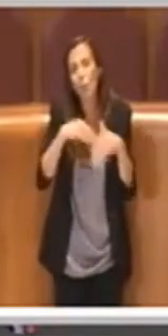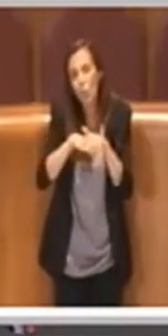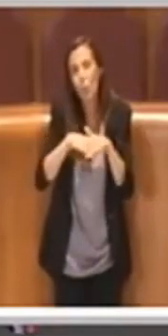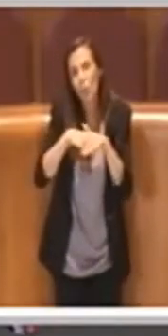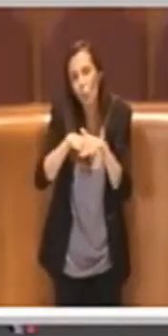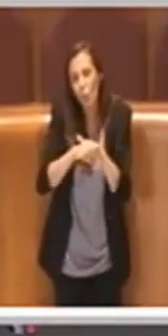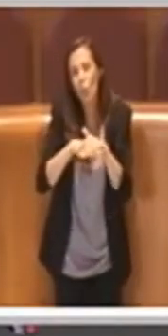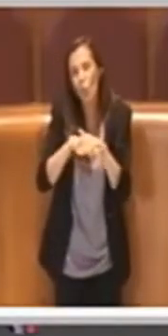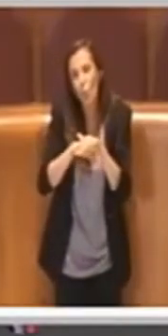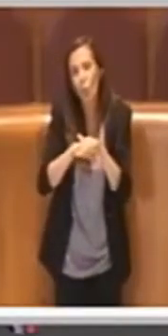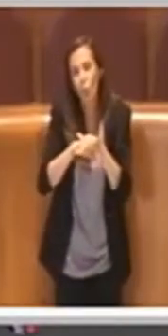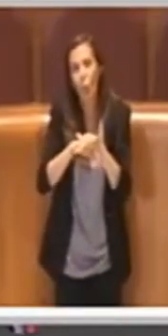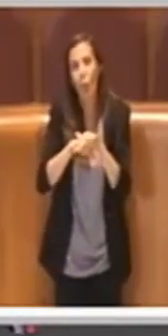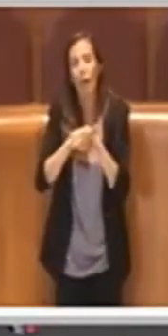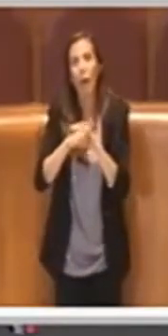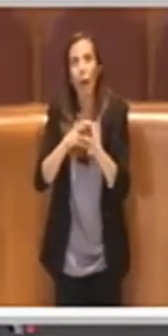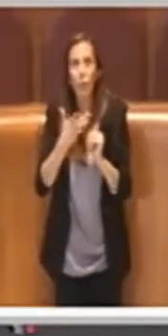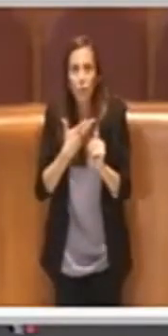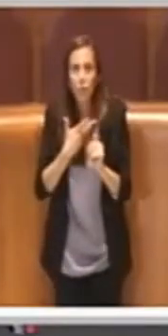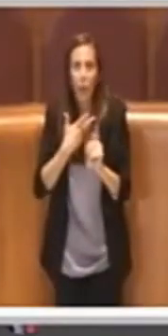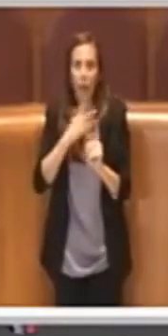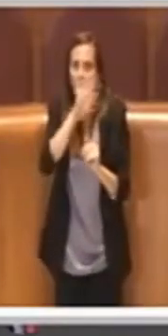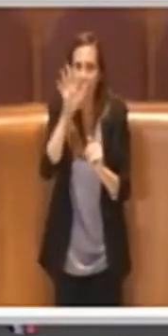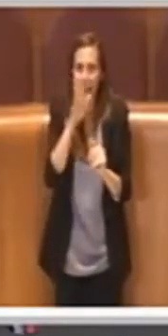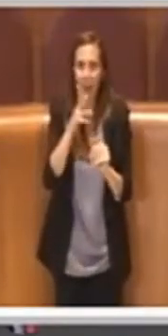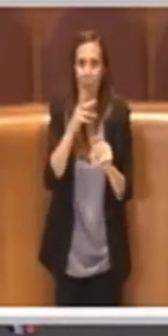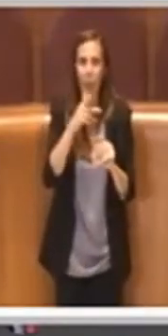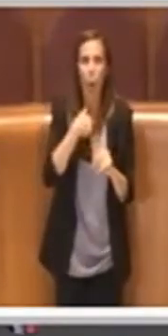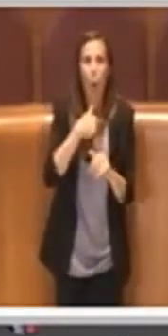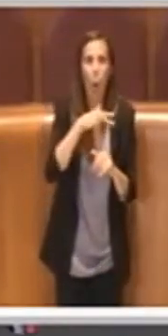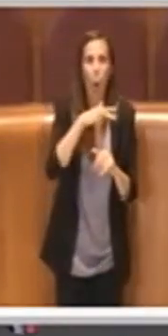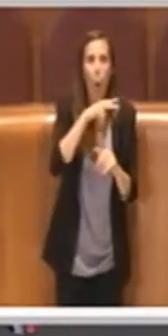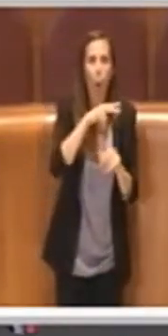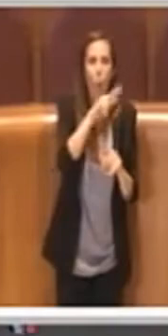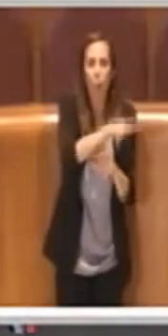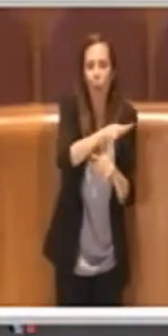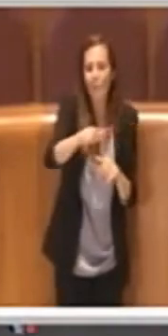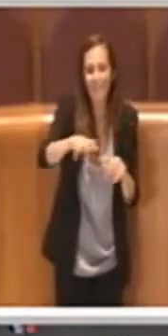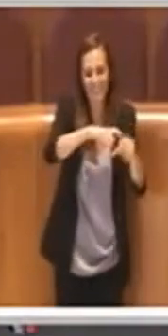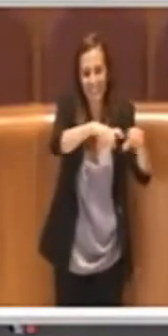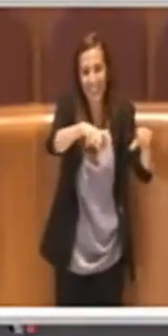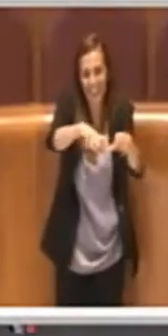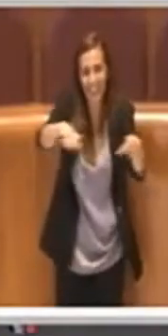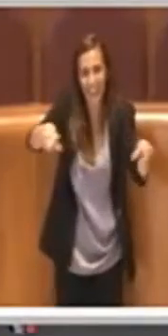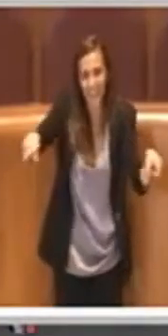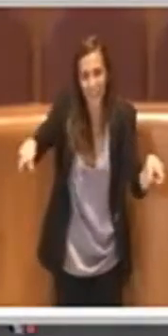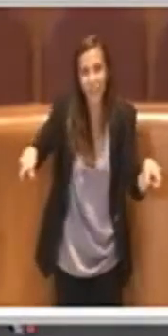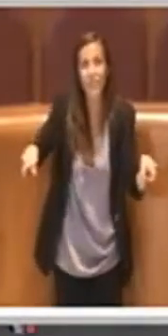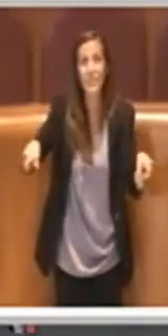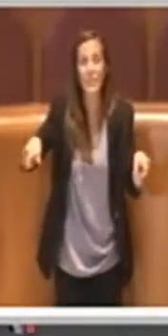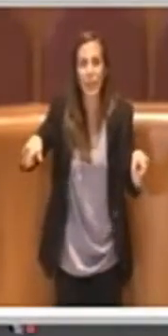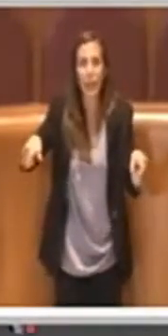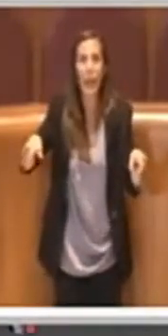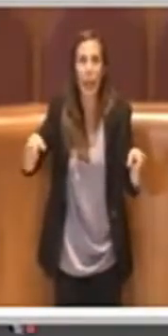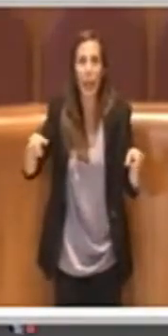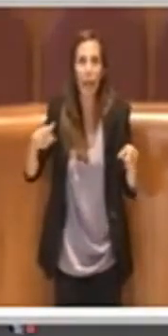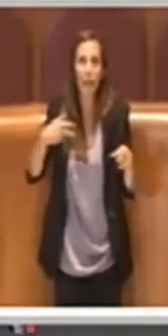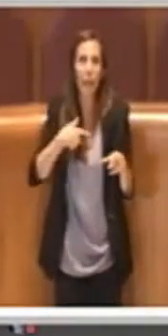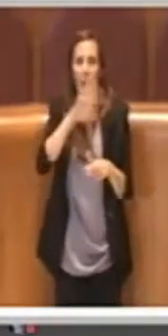rivendita dei posteggi in determinati orari. Proprio per impedire che si abusasse